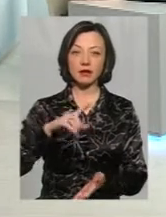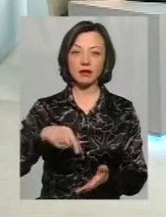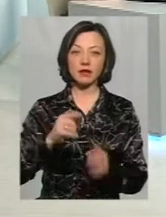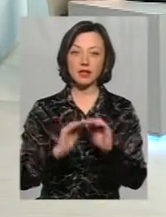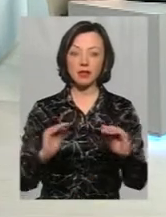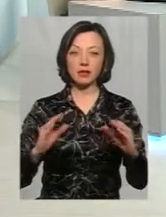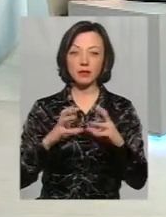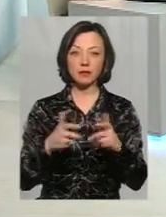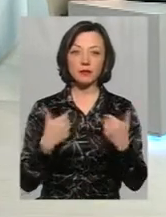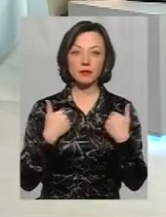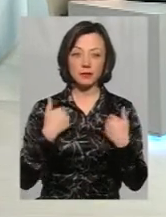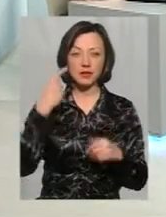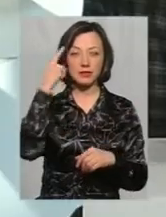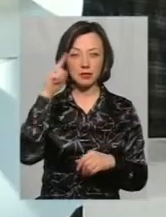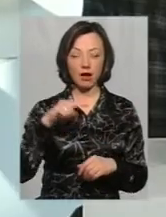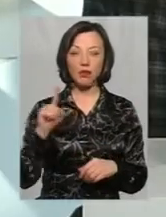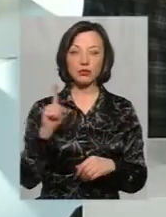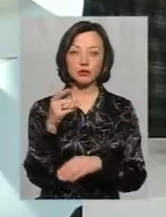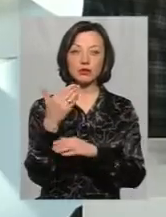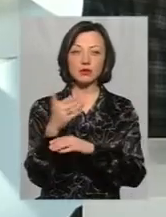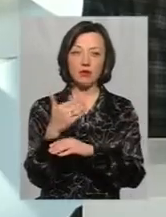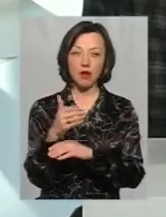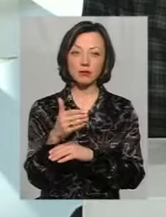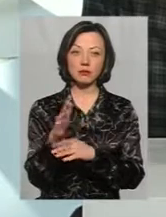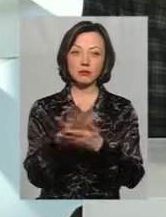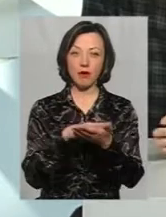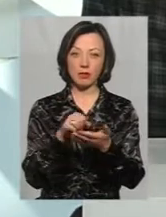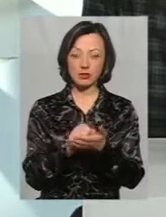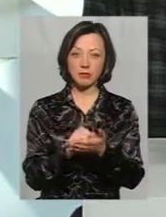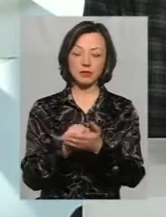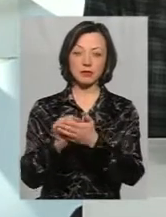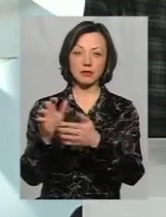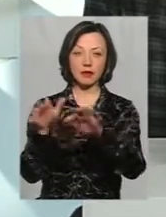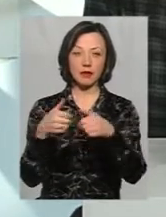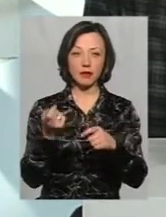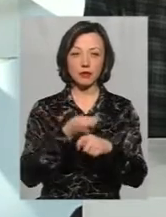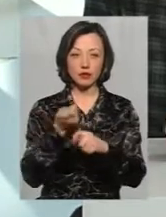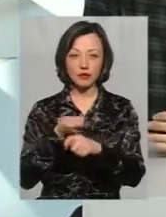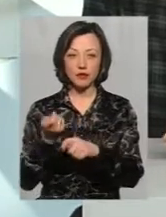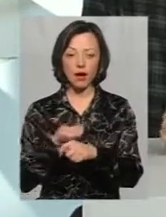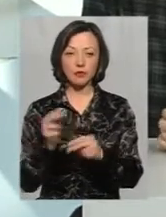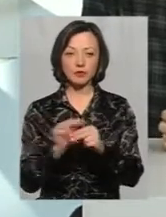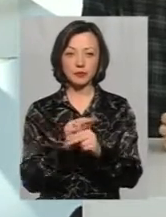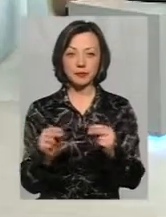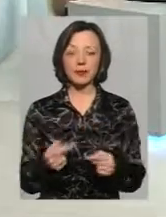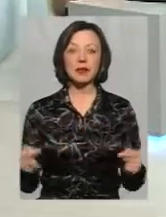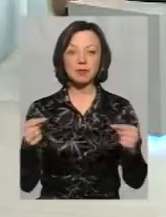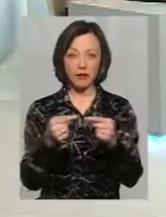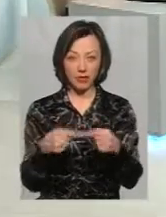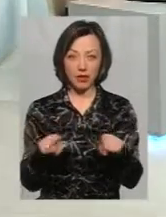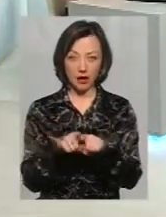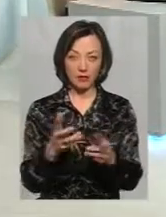дитячого світу. Мені теж відомо про те, що він потрібався, його зараз там латають, підшивають, я не Але виходить, що так співпало?